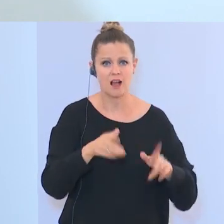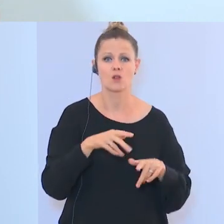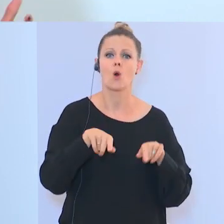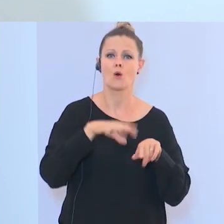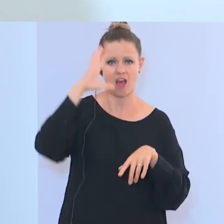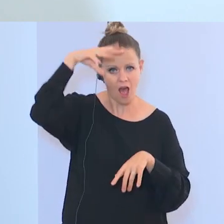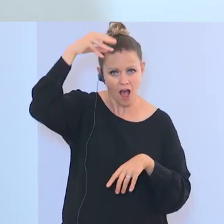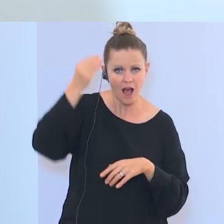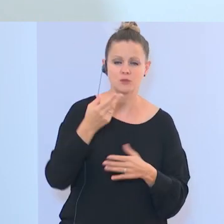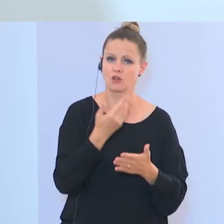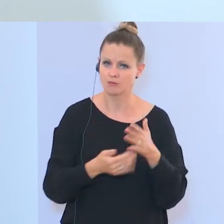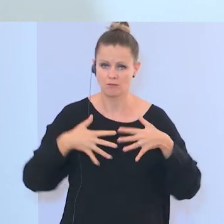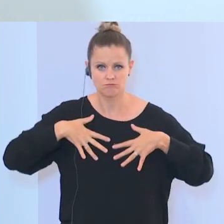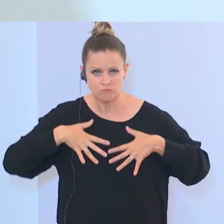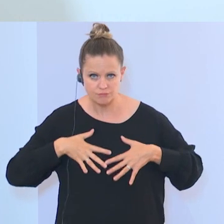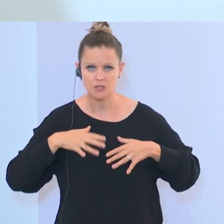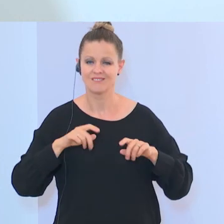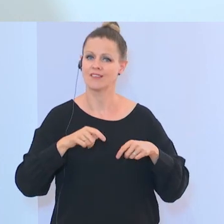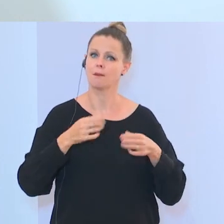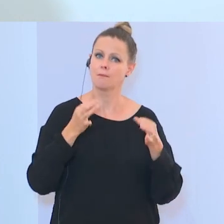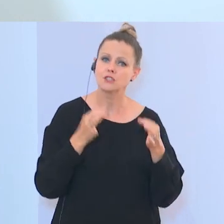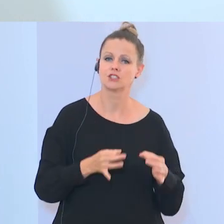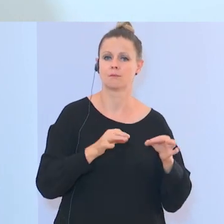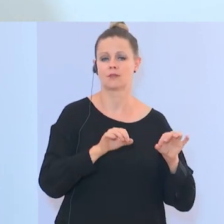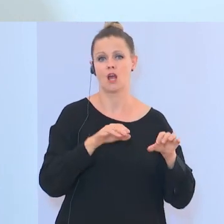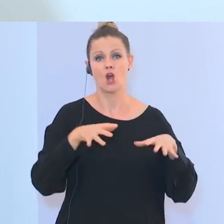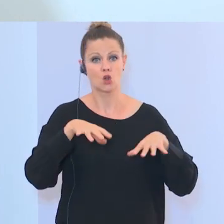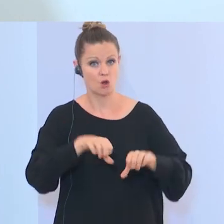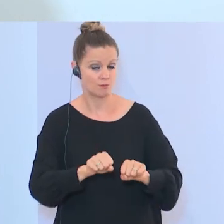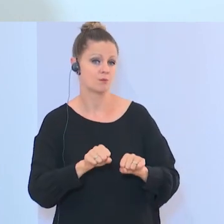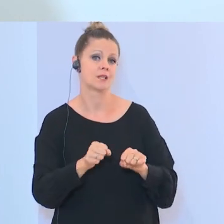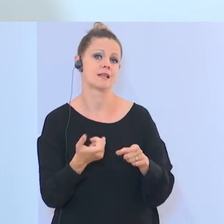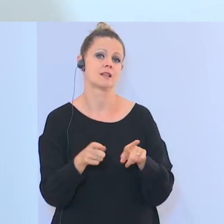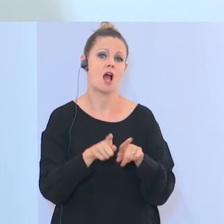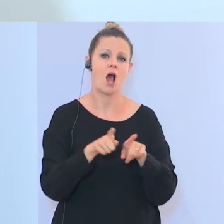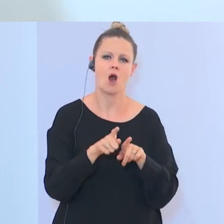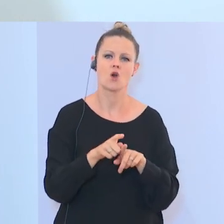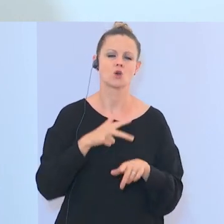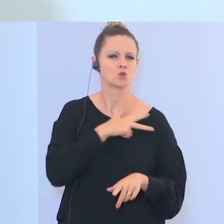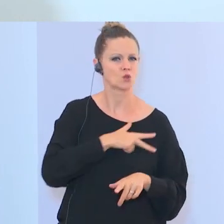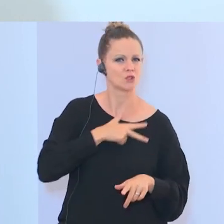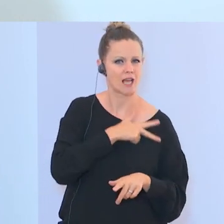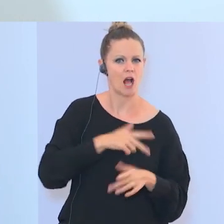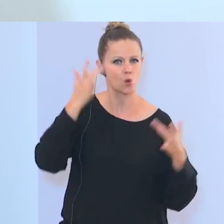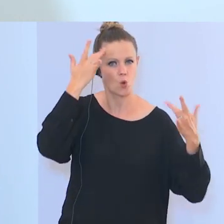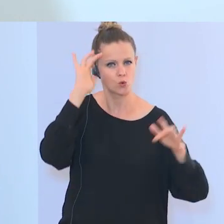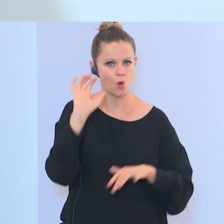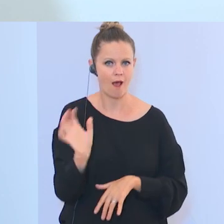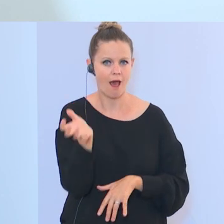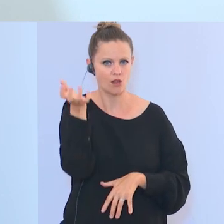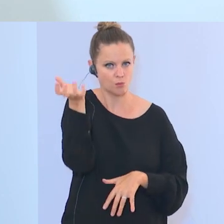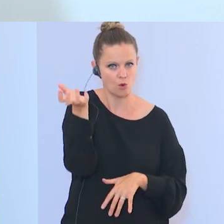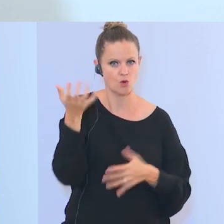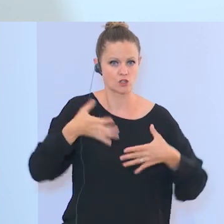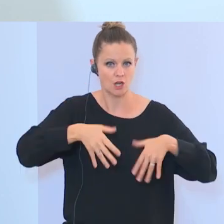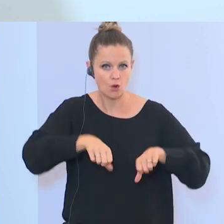spricht, dass man natürlich gewisse Kompetenzen im sozial- und kulturanthropologischen Bereich hat, aber dass man auch technische Kompetenzen hat, weil natürlich wird